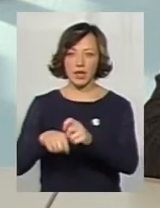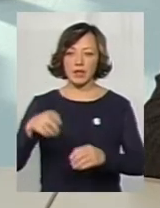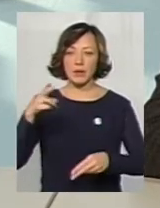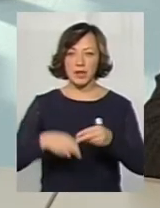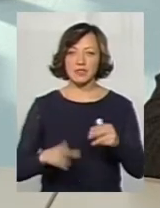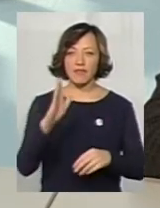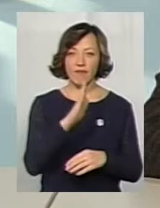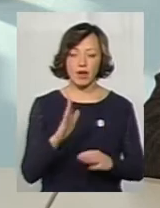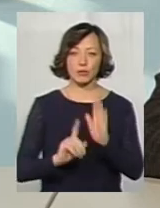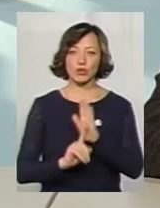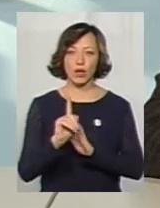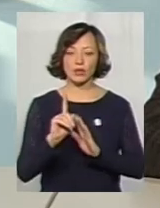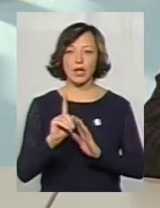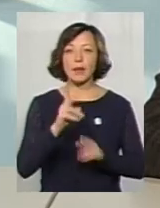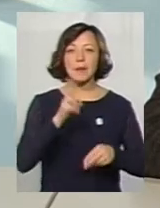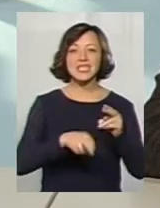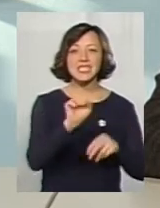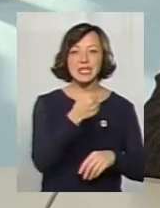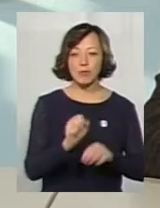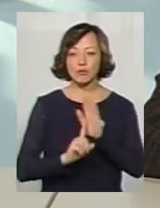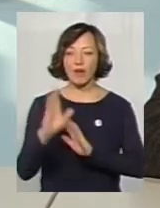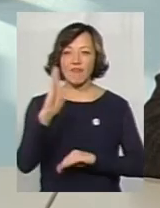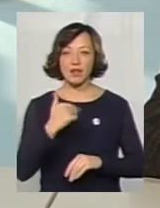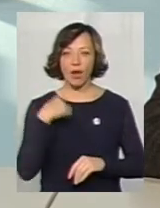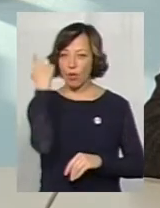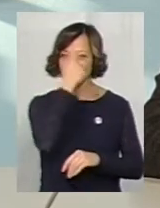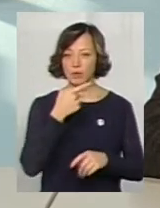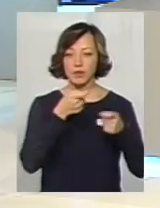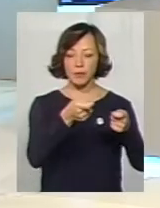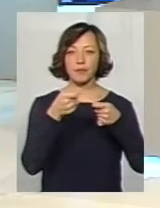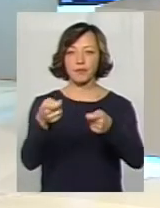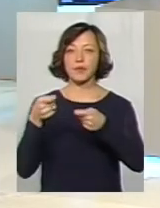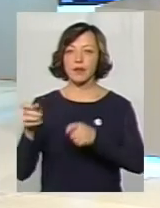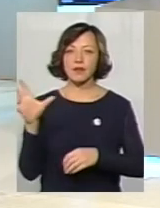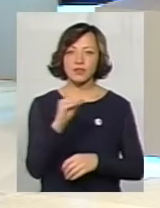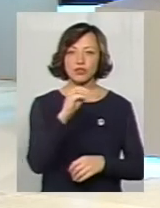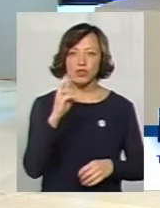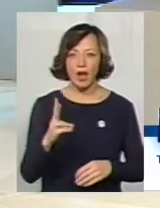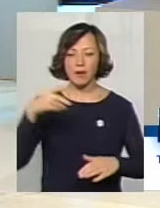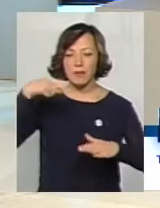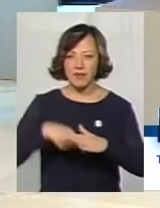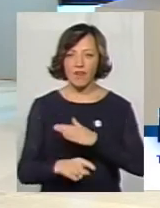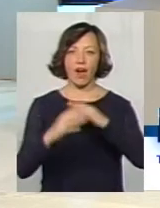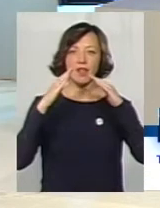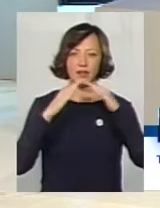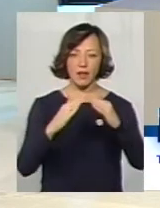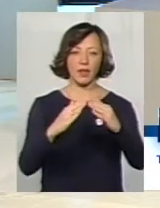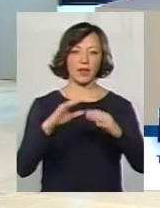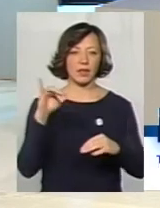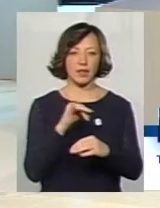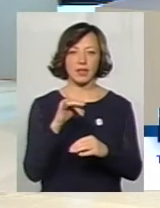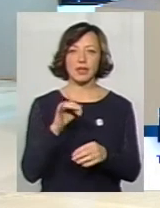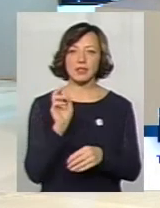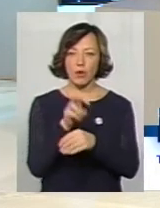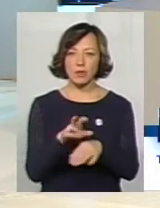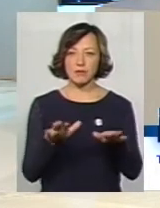серпня, на початку вересня, я особисто об'їхав абсолютно усі жеки, підвали, дахи. Ну і заходив в